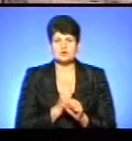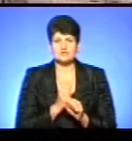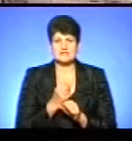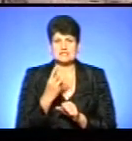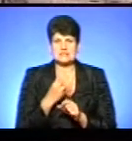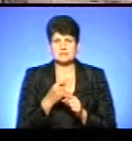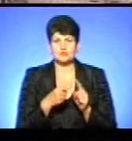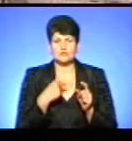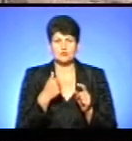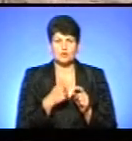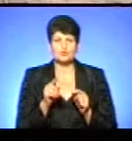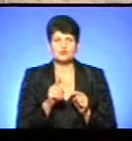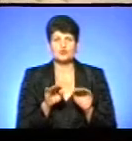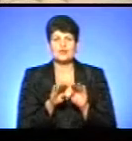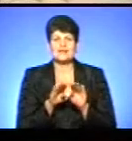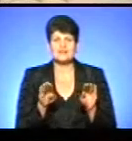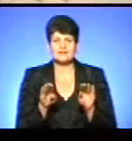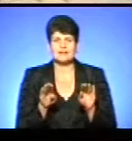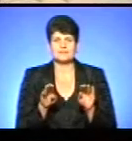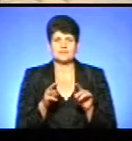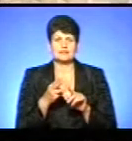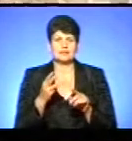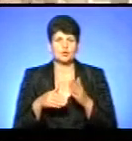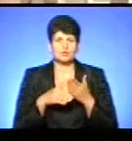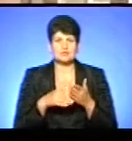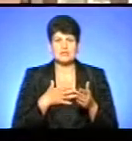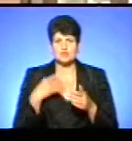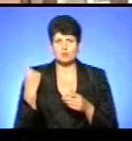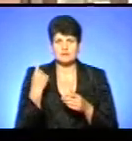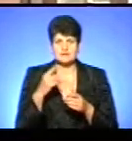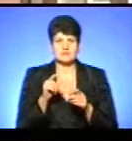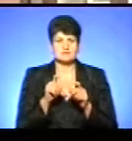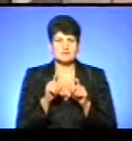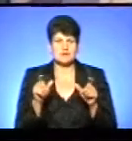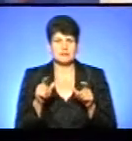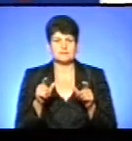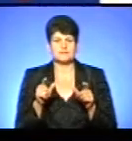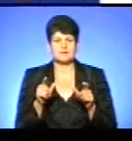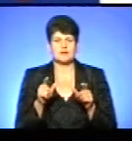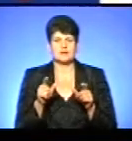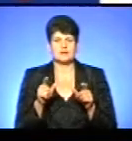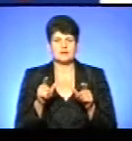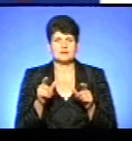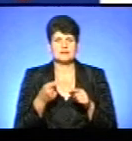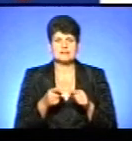,5 роки щодо рівня третинної допомоги. Це наші обласні заклади, це університетська лікарня, це